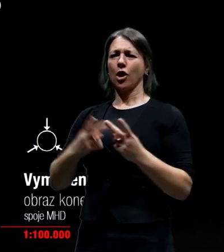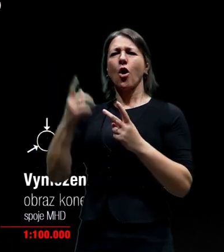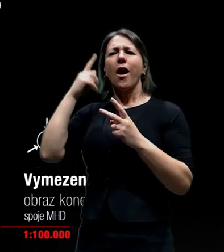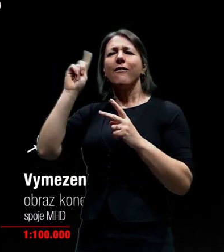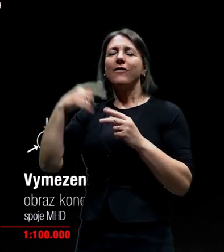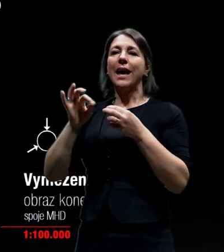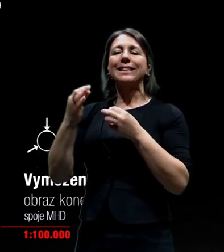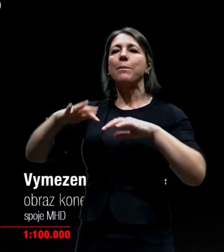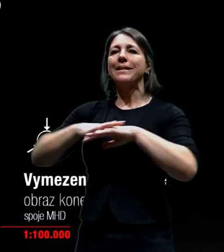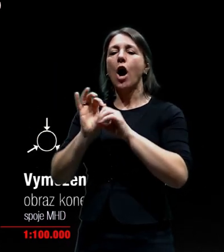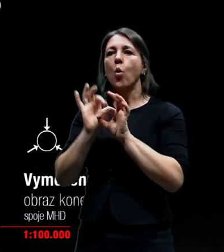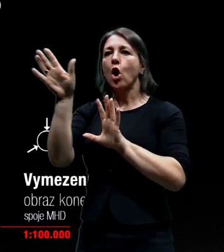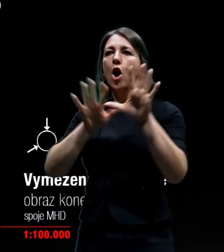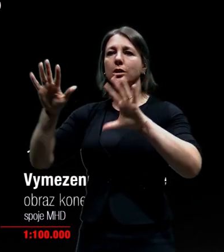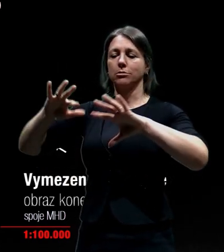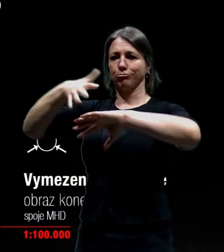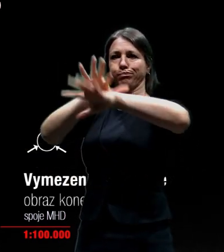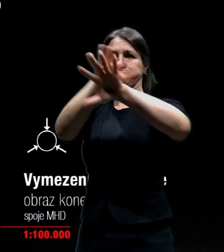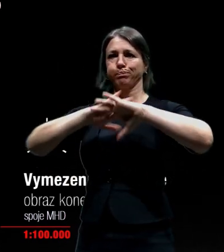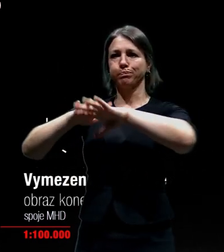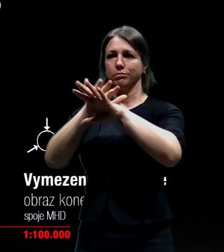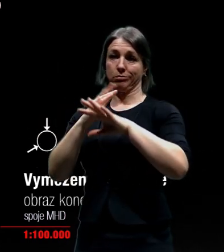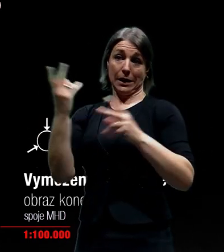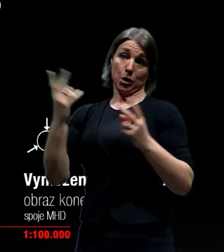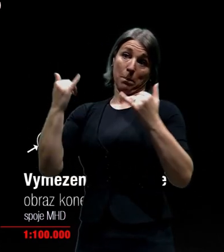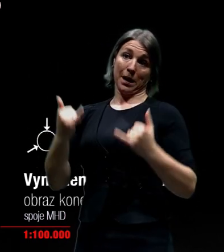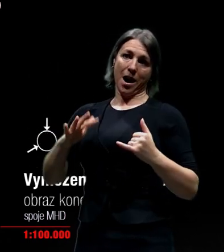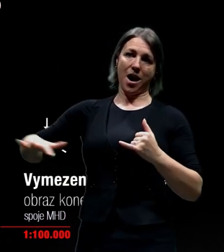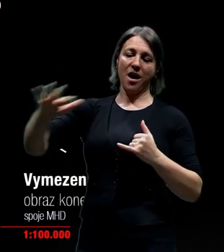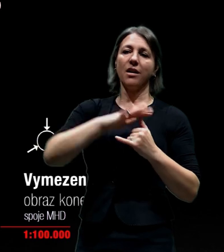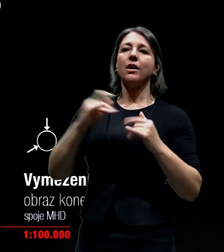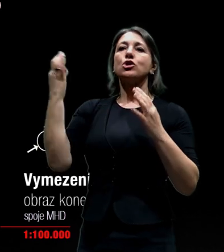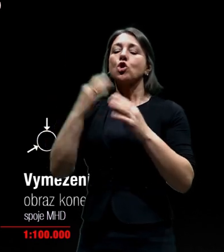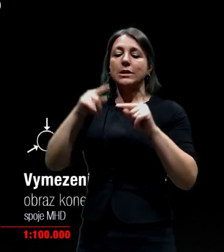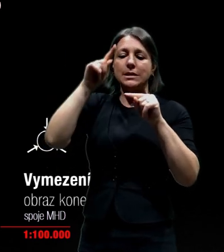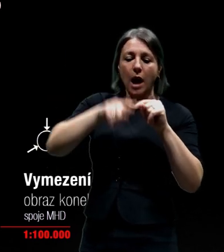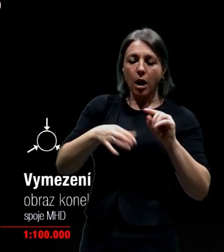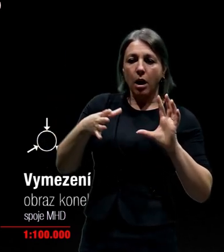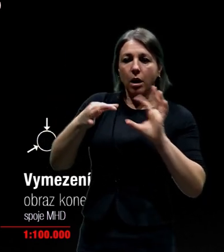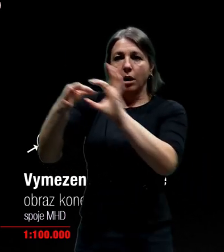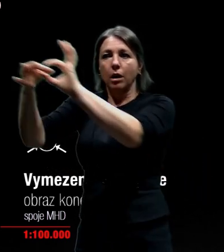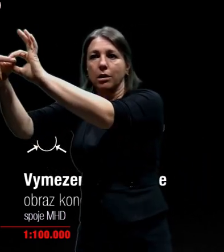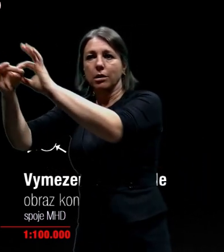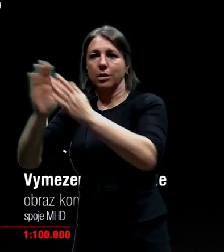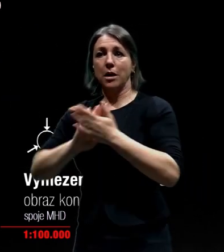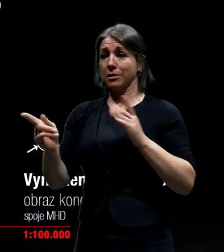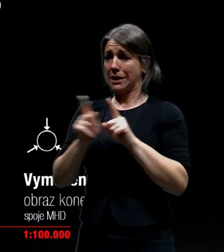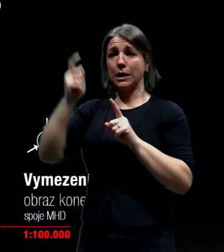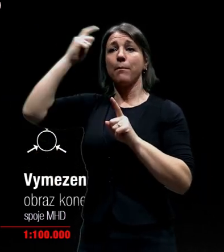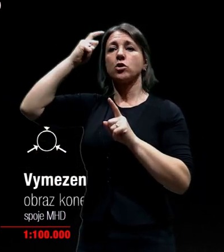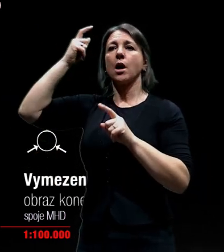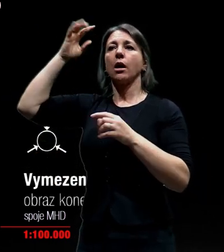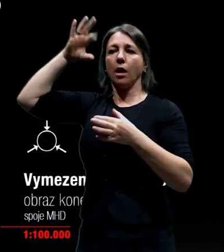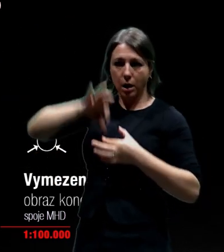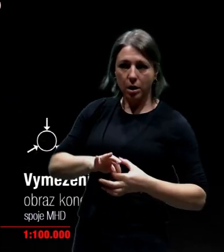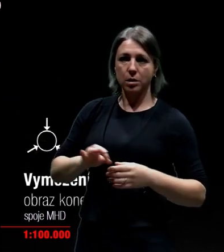jak se pohybují v mozku a přenáší ty informace, tohle je vlastně